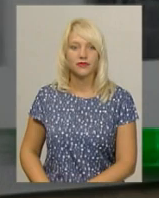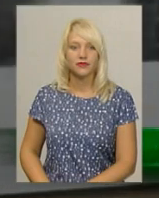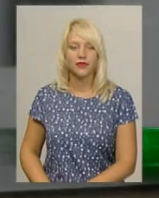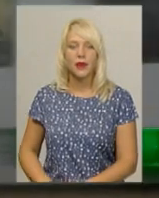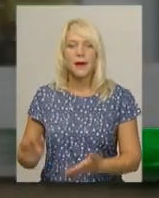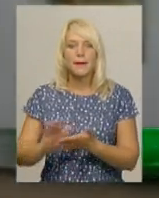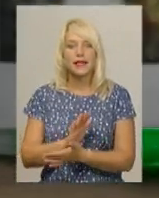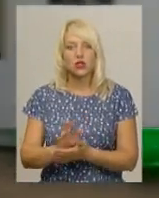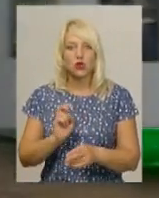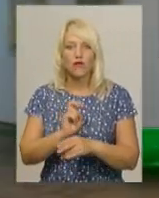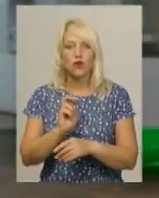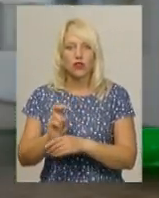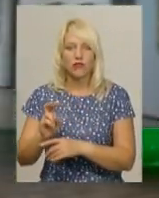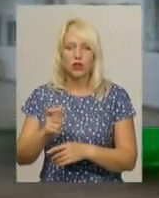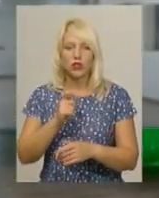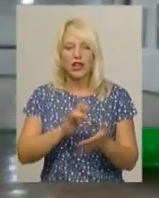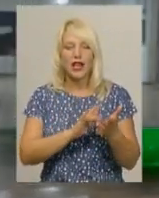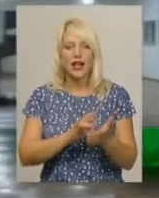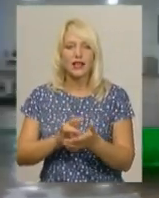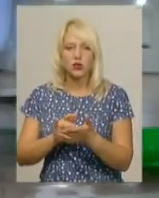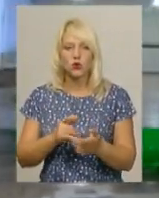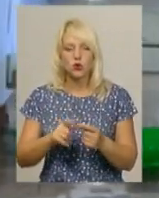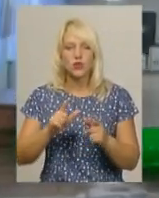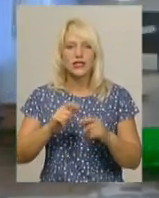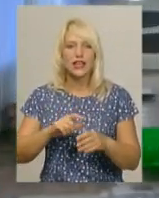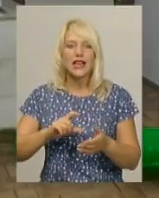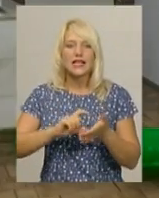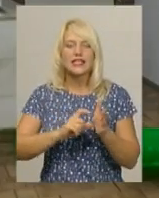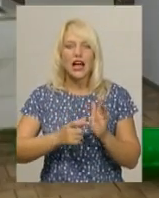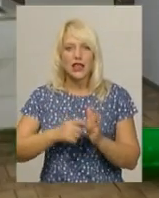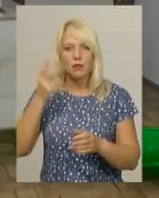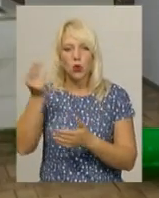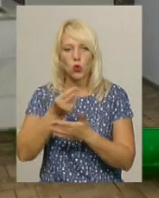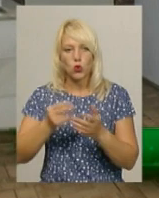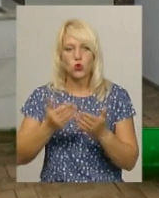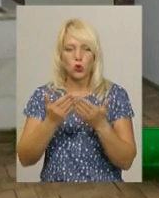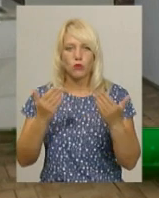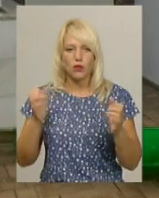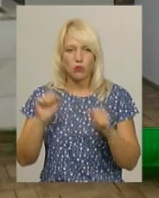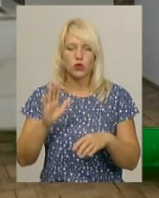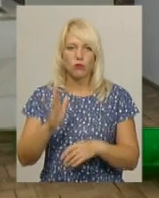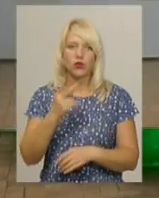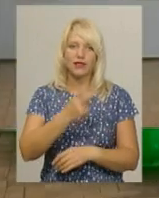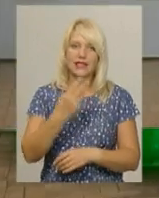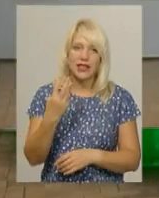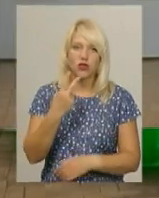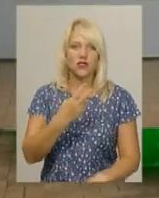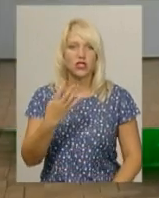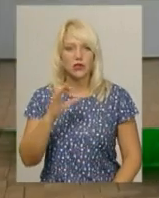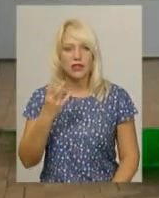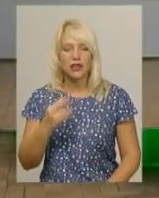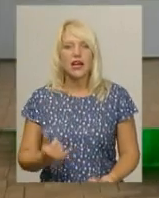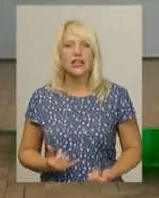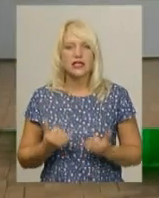Безкоштовно відвідати екскурсію залами Хмельницького обласного художнього музею можна буде 23 і 24 серпня з нагоди Дня Державного